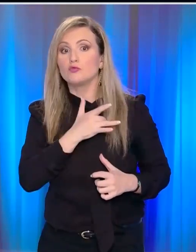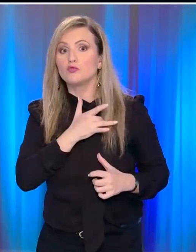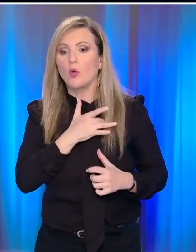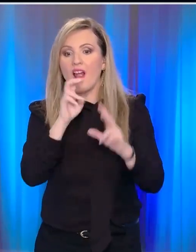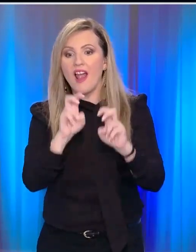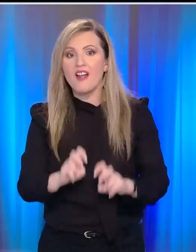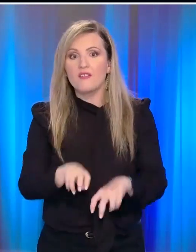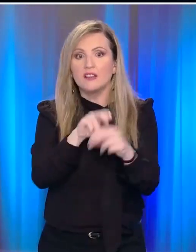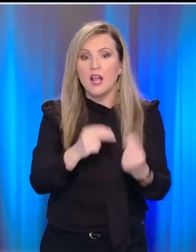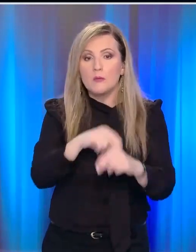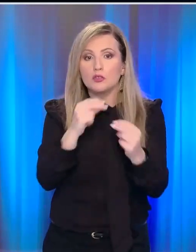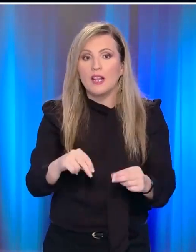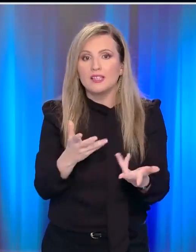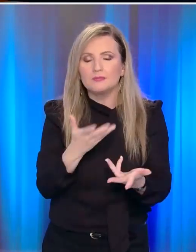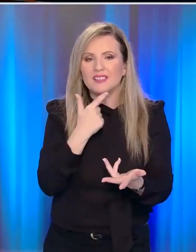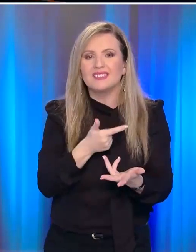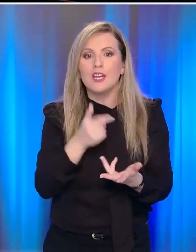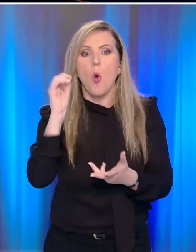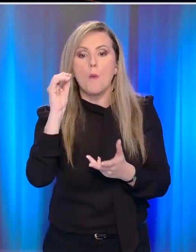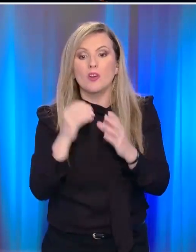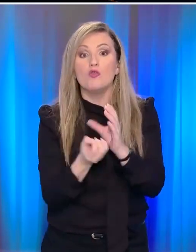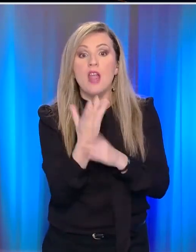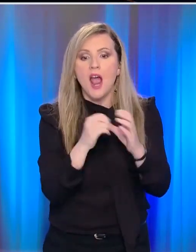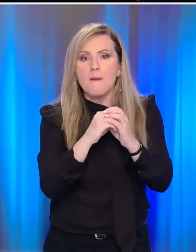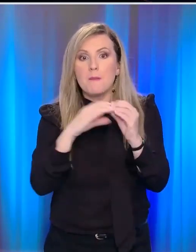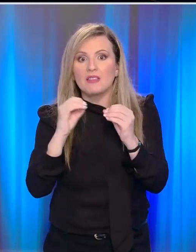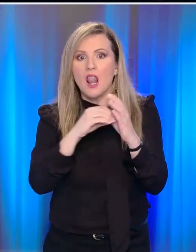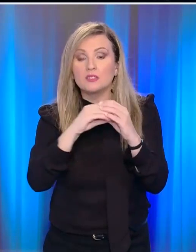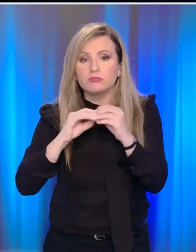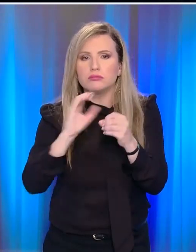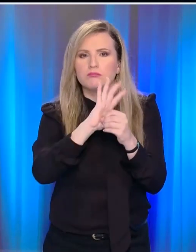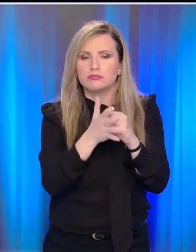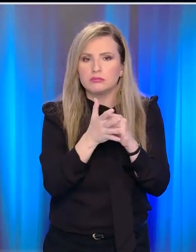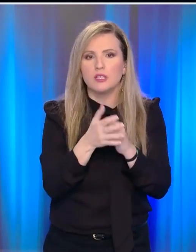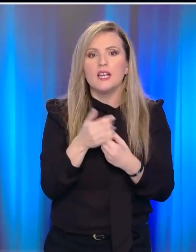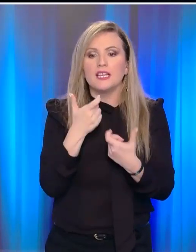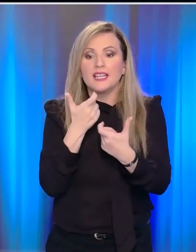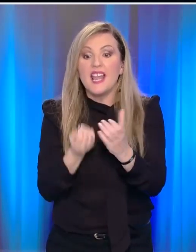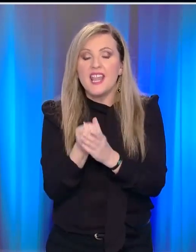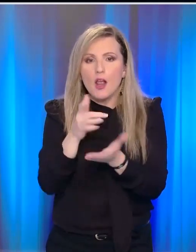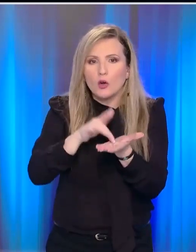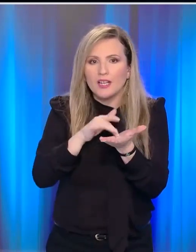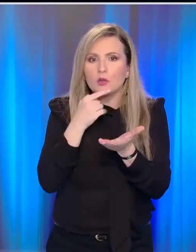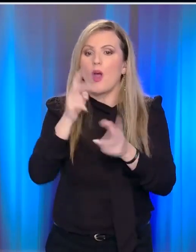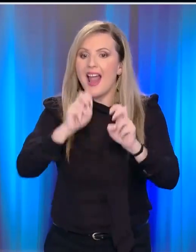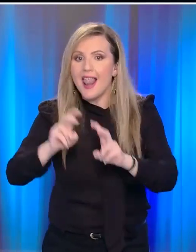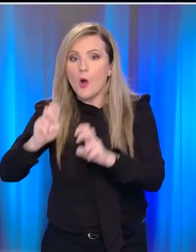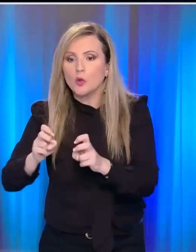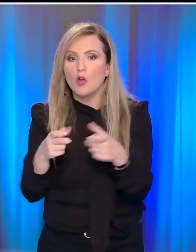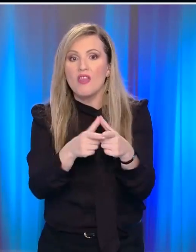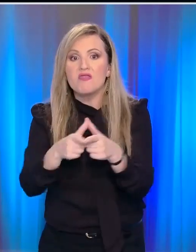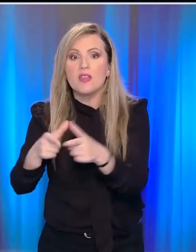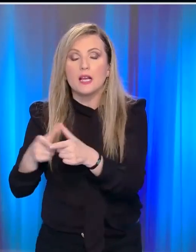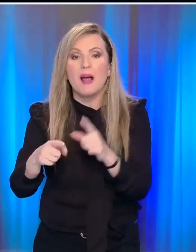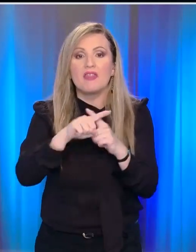ερευνών για τη νέα μετάλλαξη όμικρων ή Έλληνες ειδικοί, ενώ το εθνικό δίκτυο γόνιο διωματικής επιτήρησης του ιού θα ξεκινήσει επανέλεγχόλων των δειγμάτων που